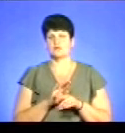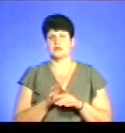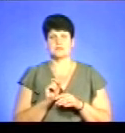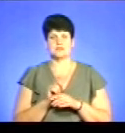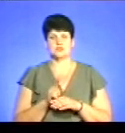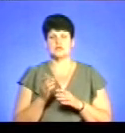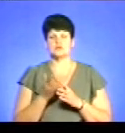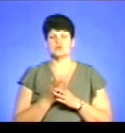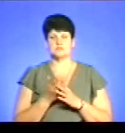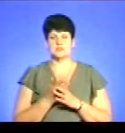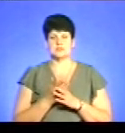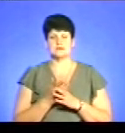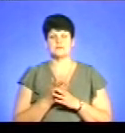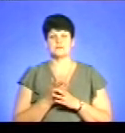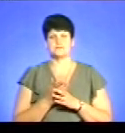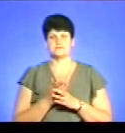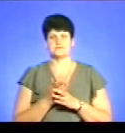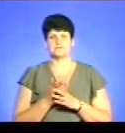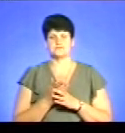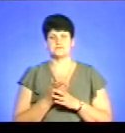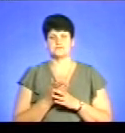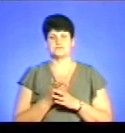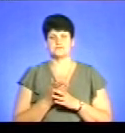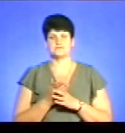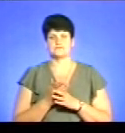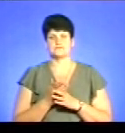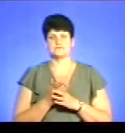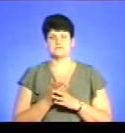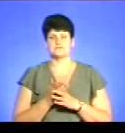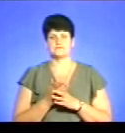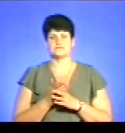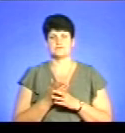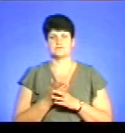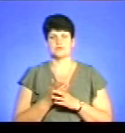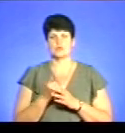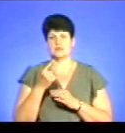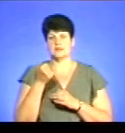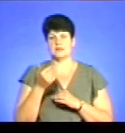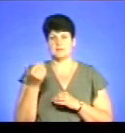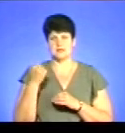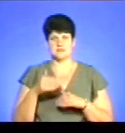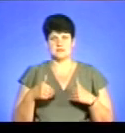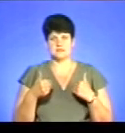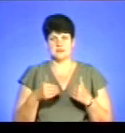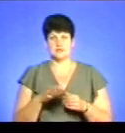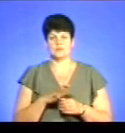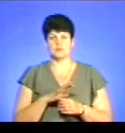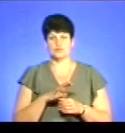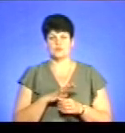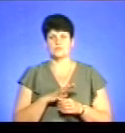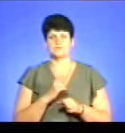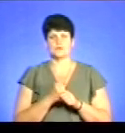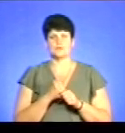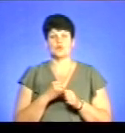субсидія, коли рік перед зверненням було здійснено